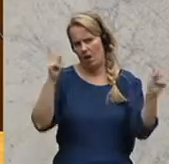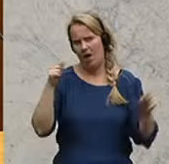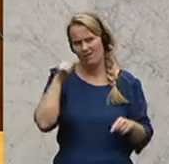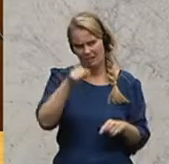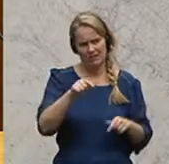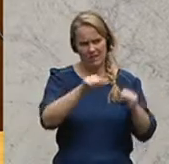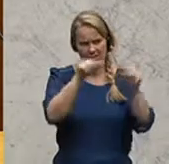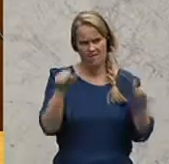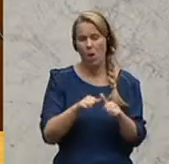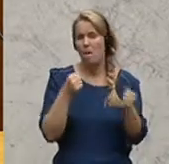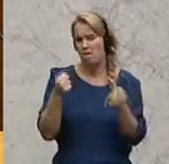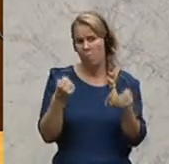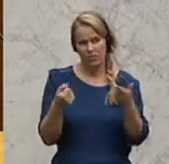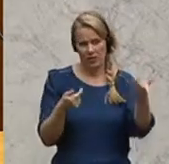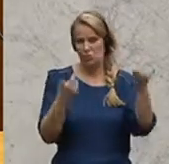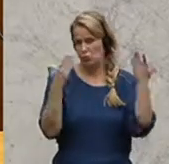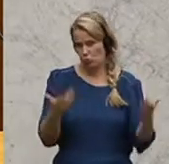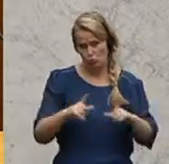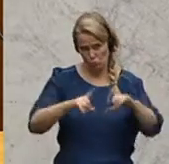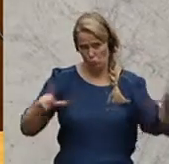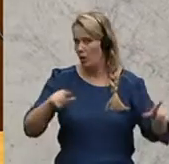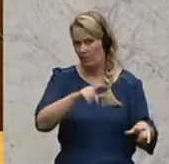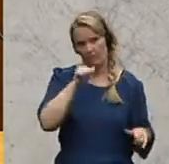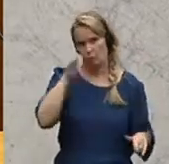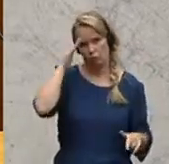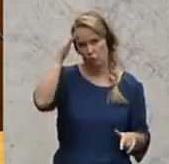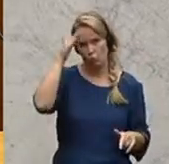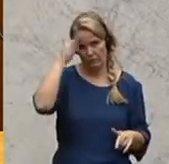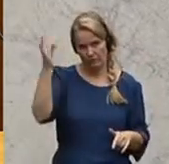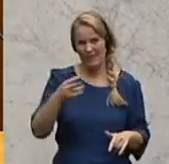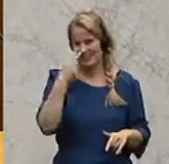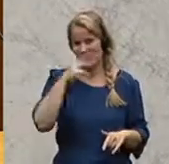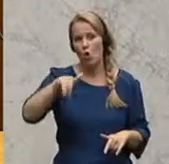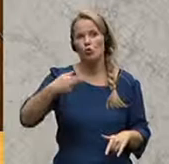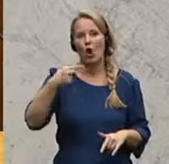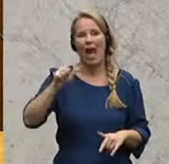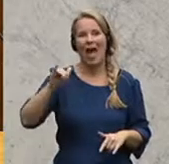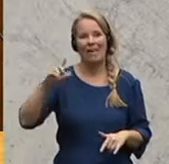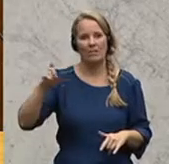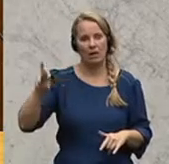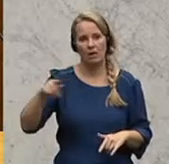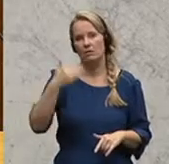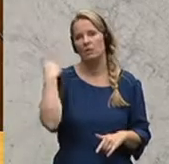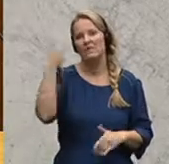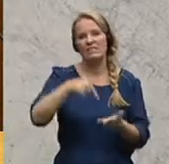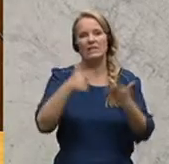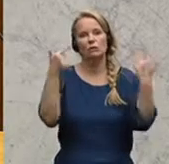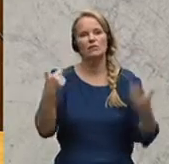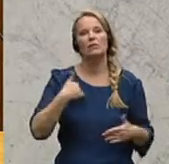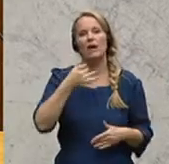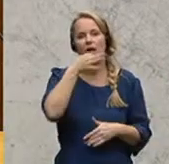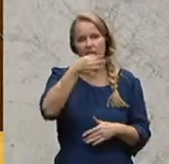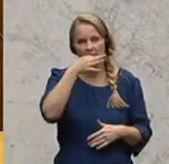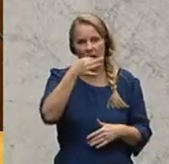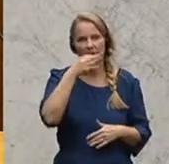diese Art von Politik nicht eine Politik ist, die zukunftsfähig ist. Sie haben hier den Jörg Haider, der 2007 gesagt hat, wir